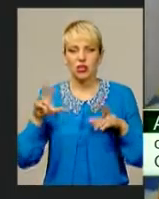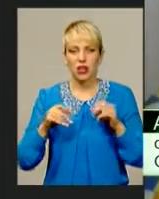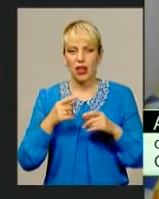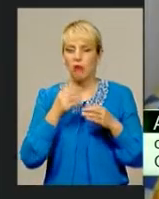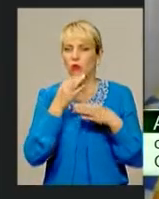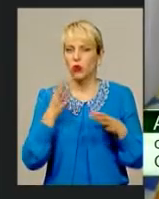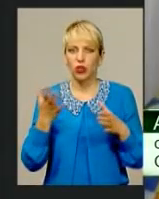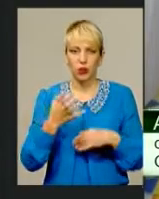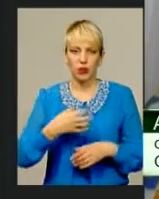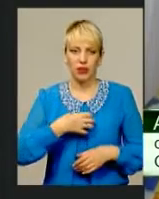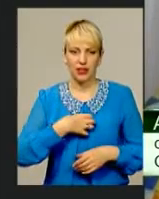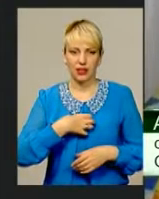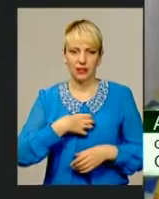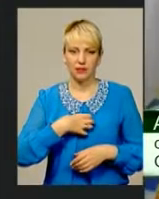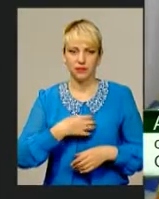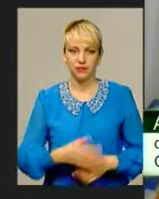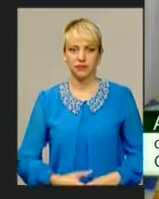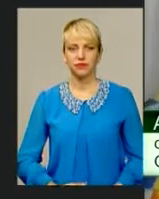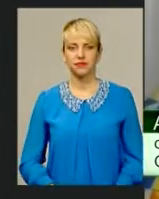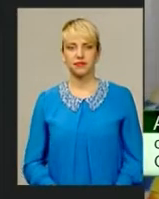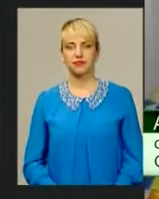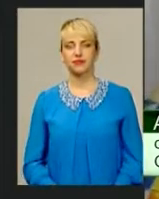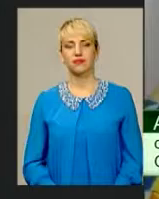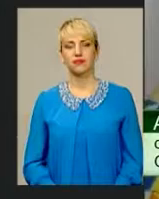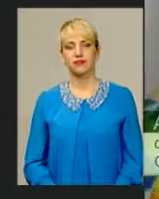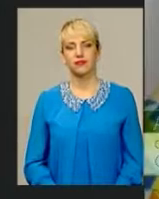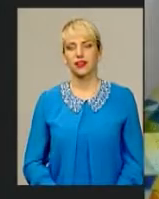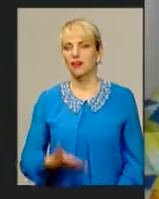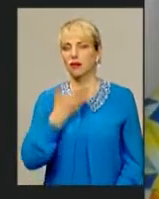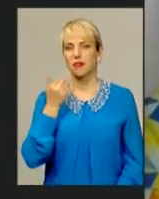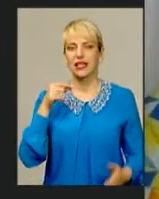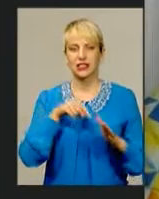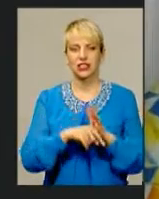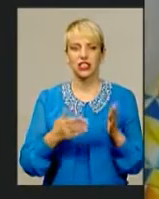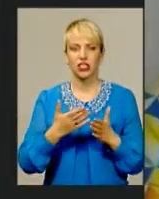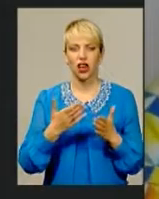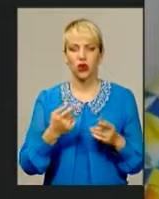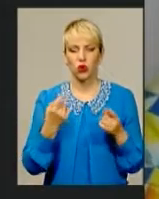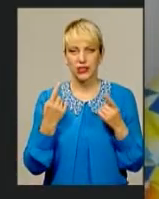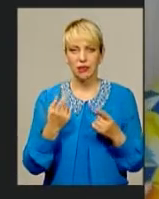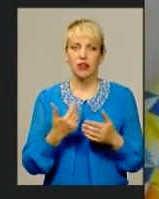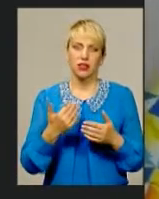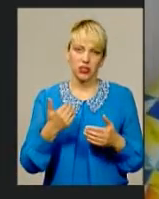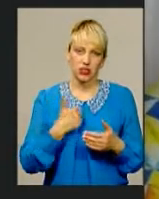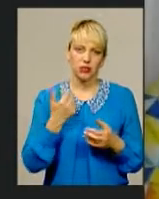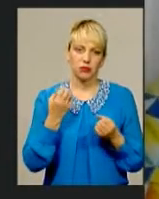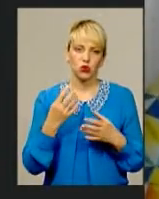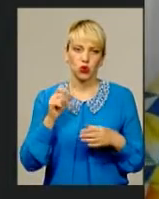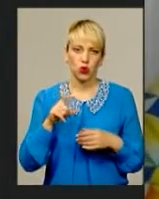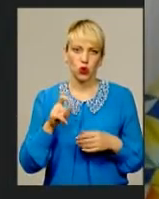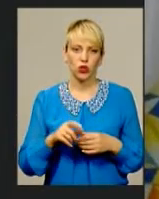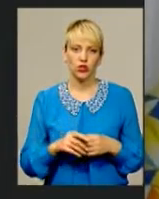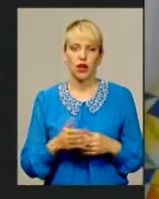будь-яку не було значення, яку саме. Звичайно, хотілося золото, звичайно, ми були